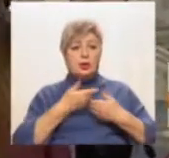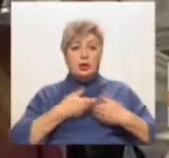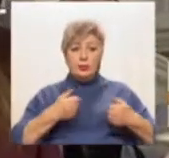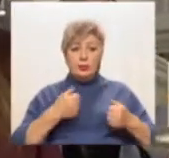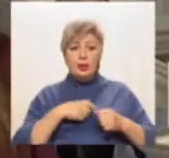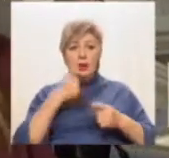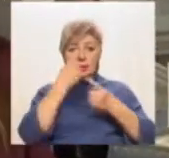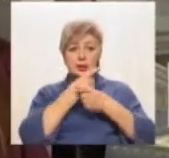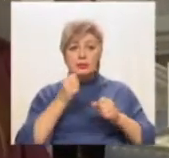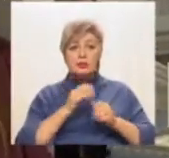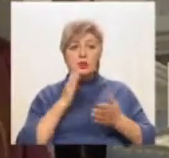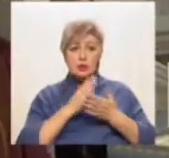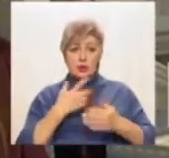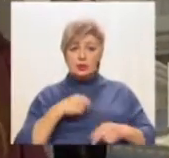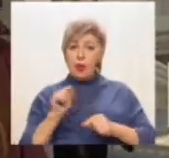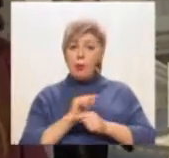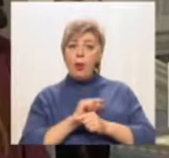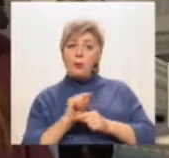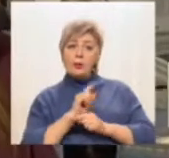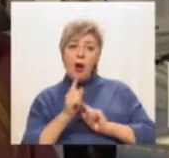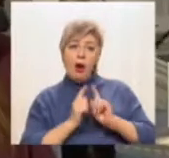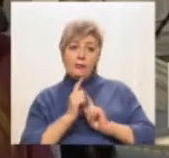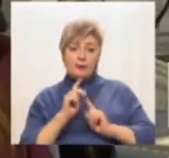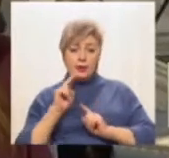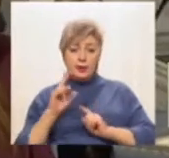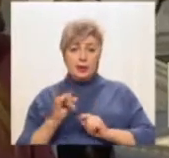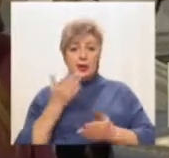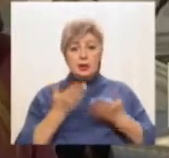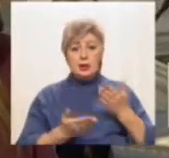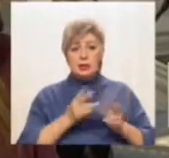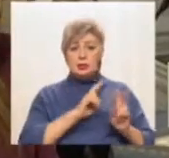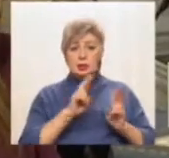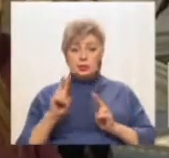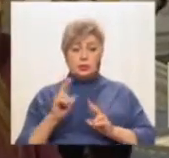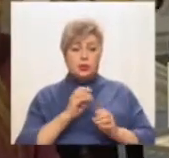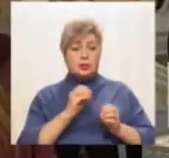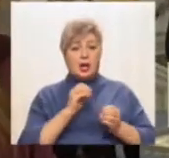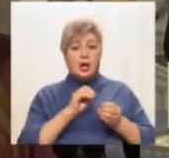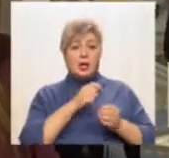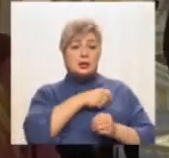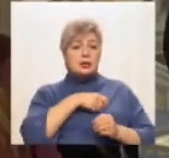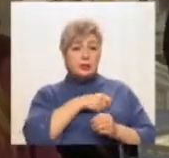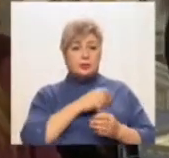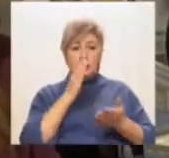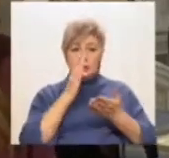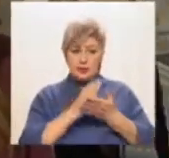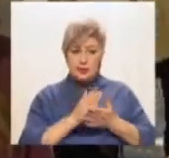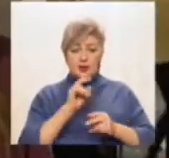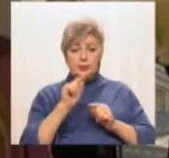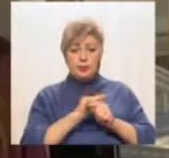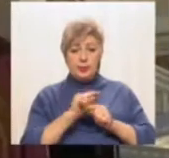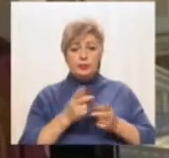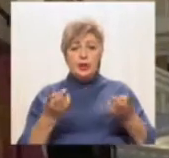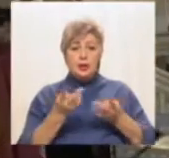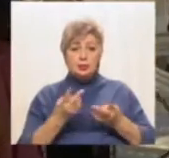поправки до цього законопроекту, а згідно з законом про регламент, якщо хтось із депутатів має поправки, не можна ставити на голосування за основу, і в цілому треба